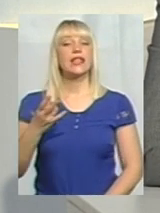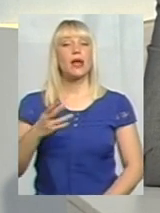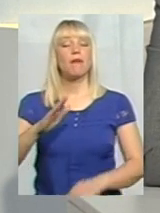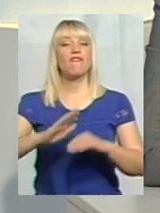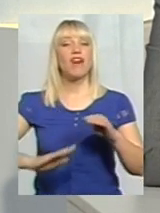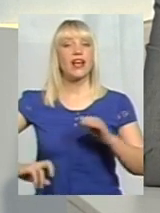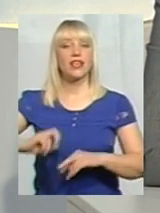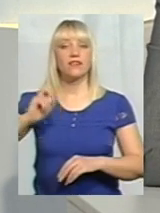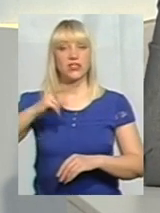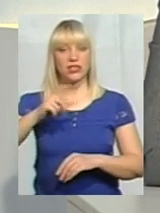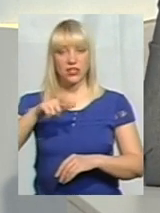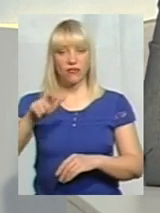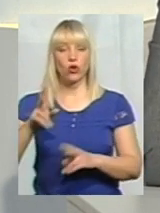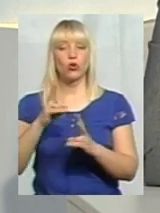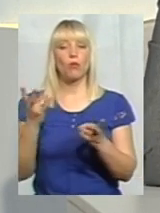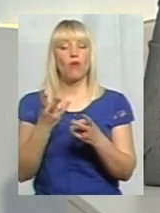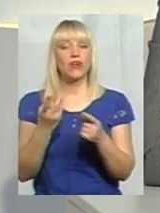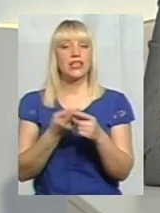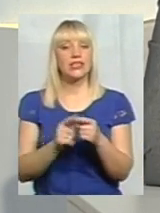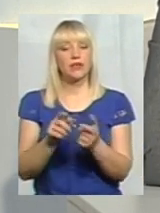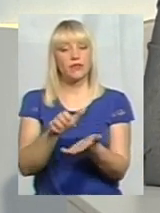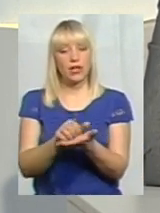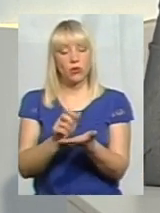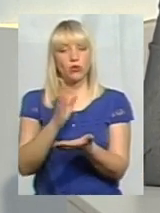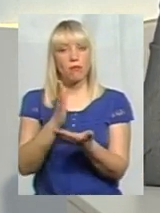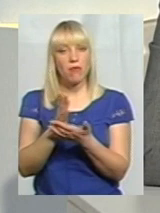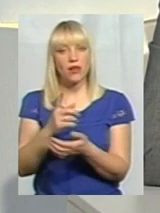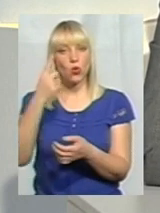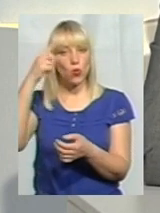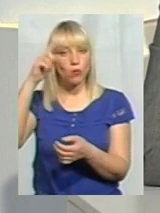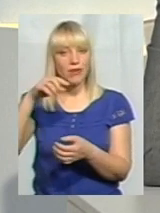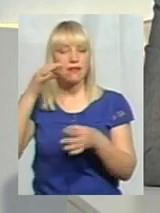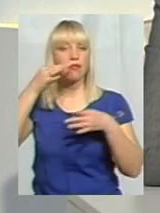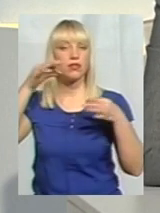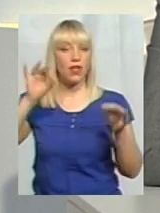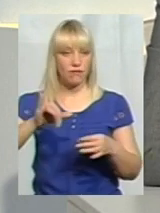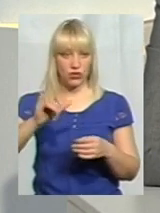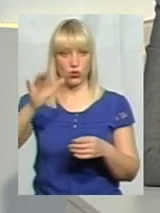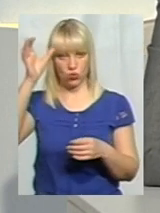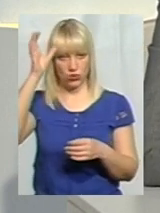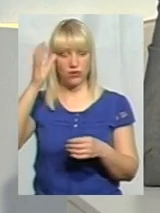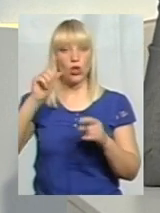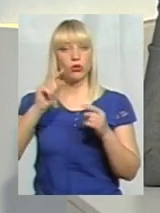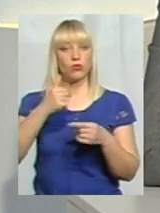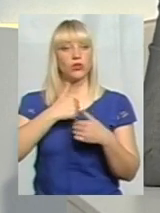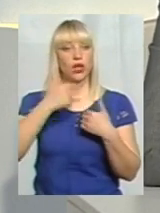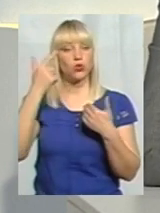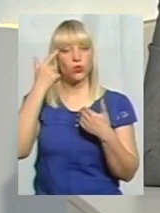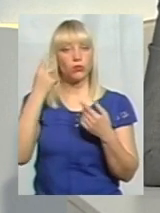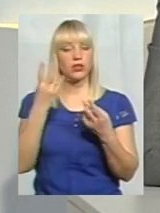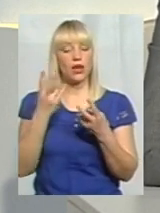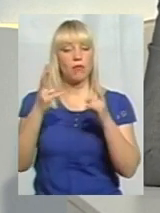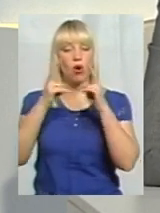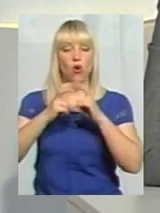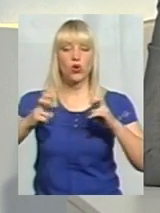мають цим займатися, які мають вміння, навики і певну освіту. Тому, я думаю, що, можливо, і потрібно розглянути таке